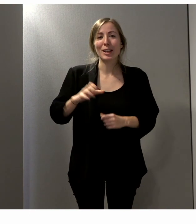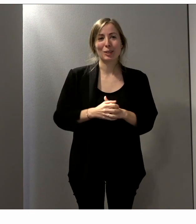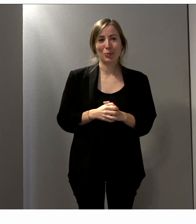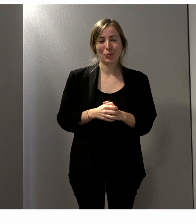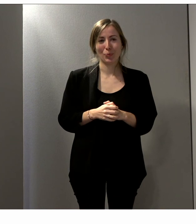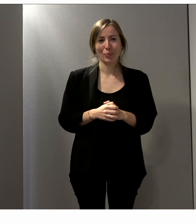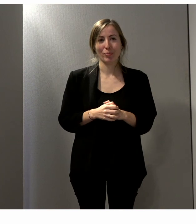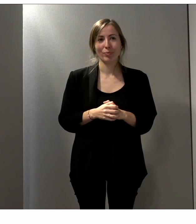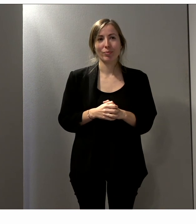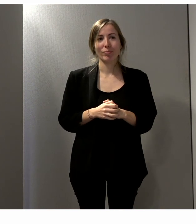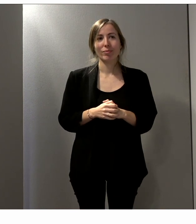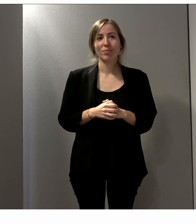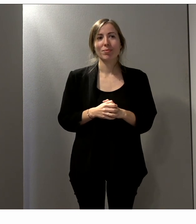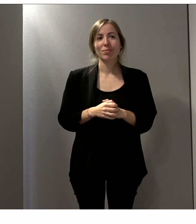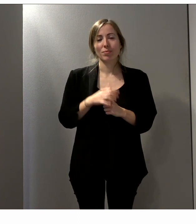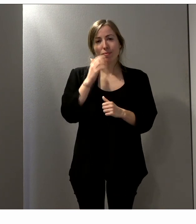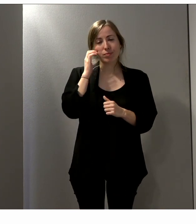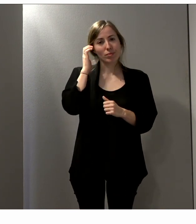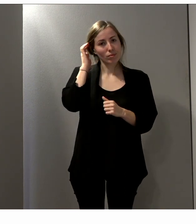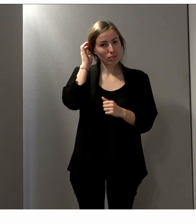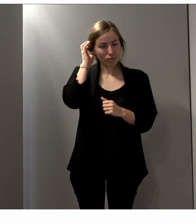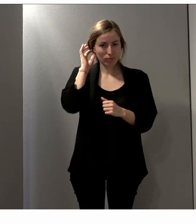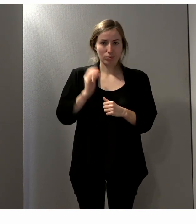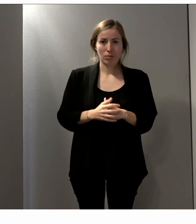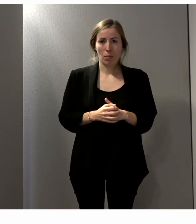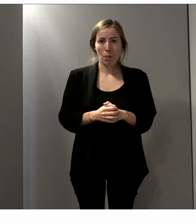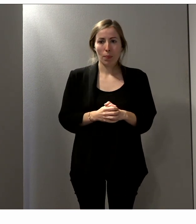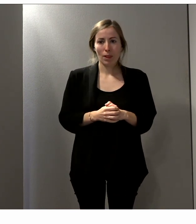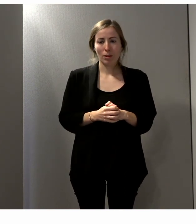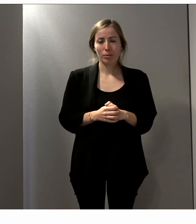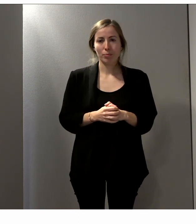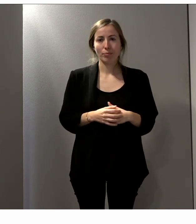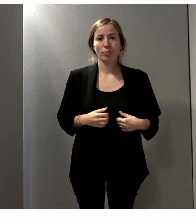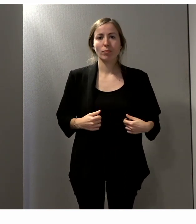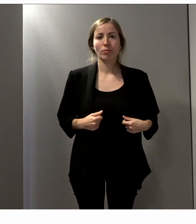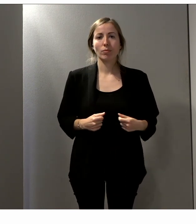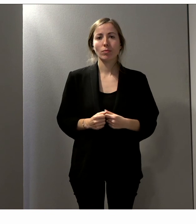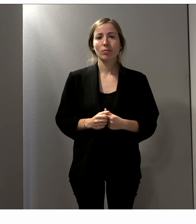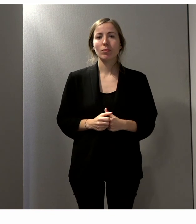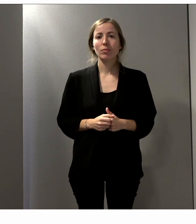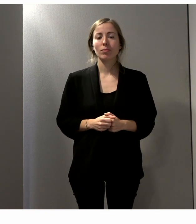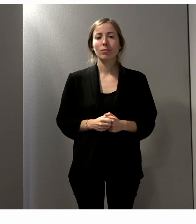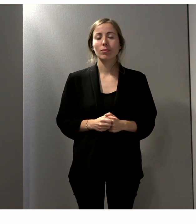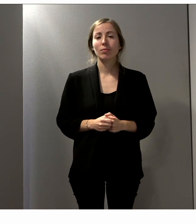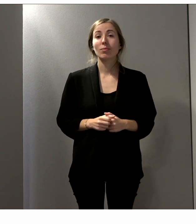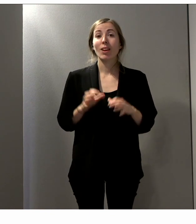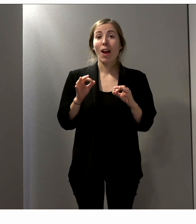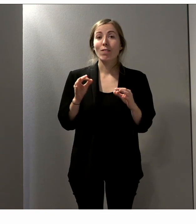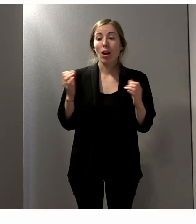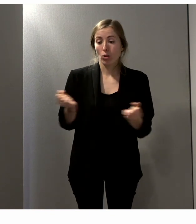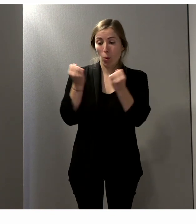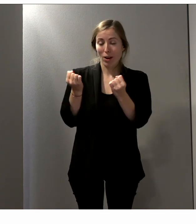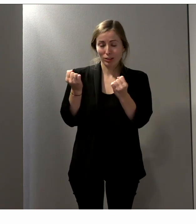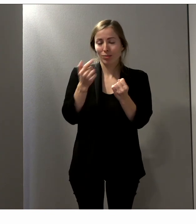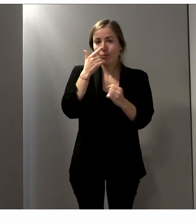aborder la question effectivement de l'organisation de ces campagnes. On a parlé des